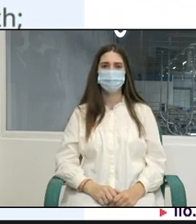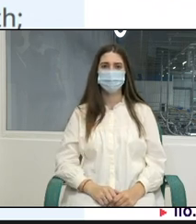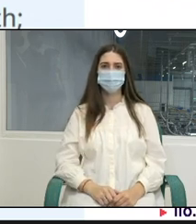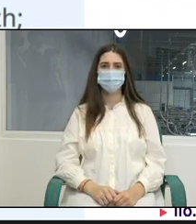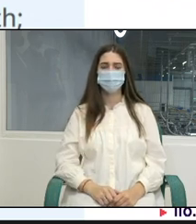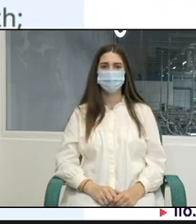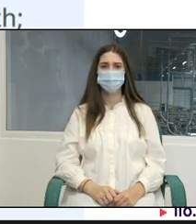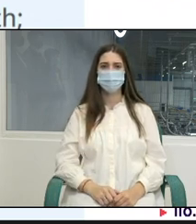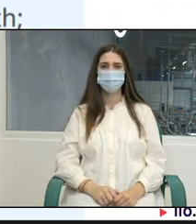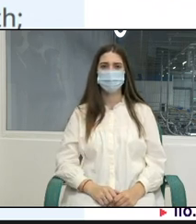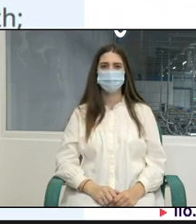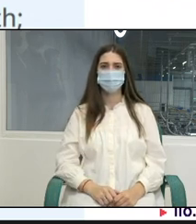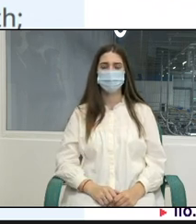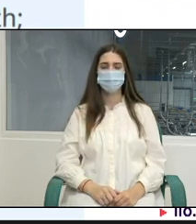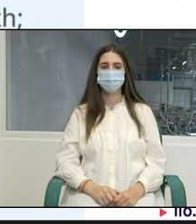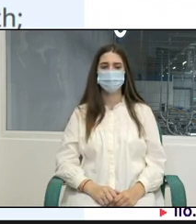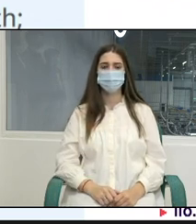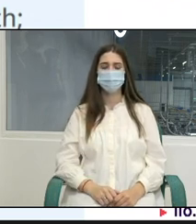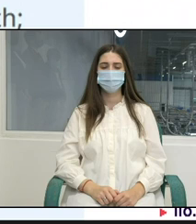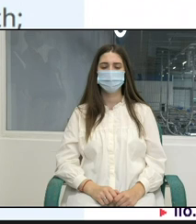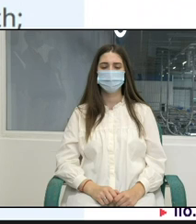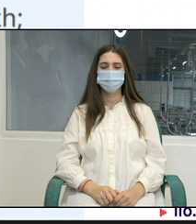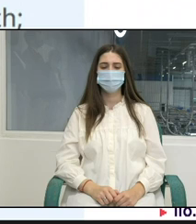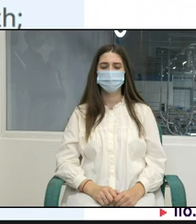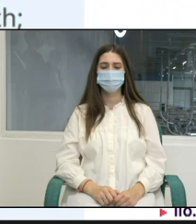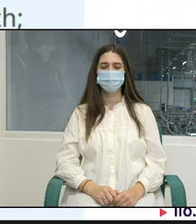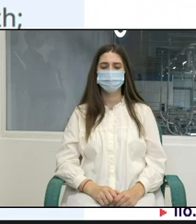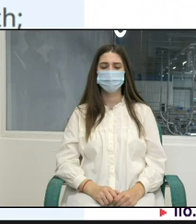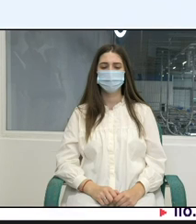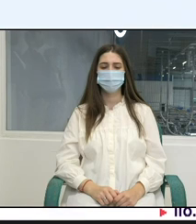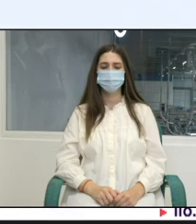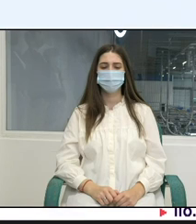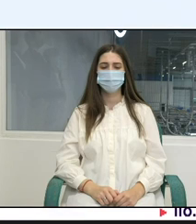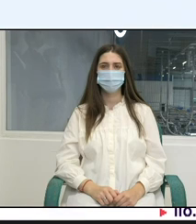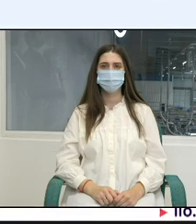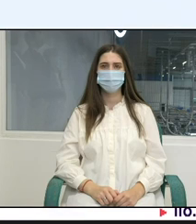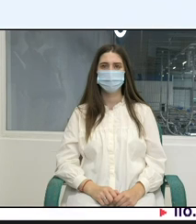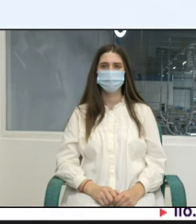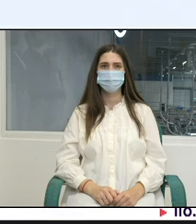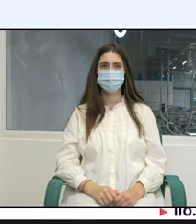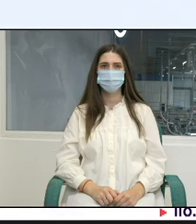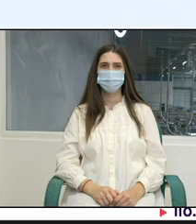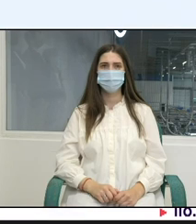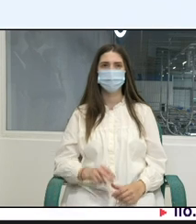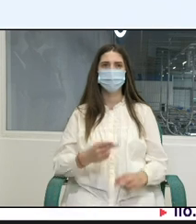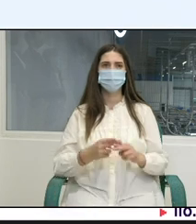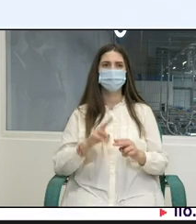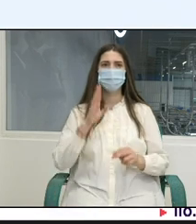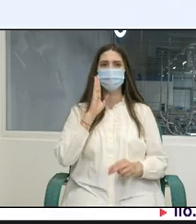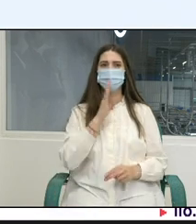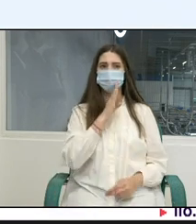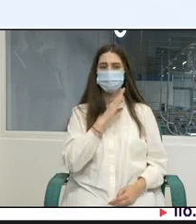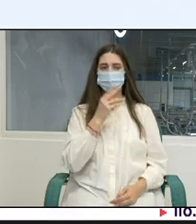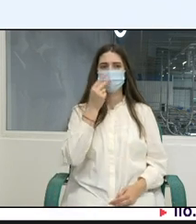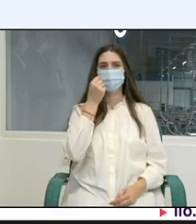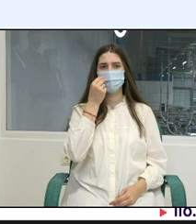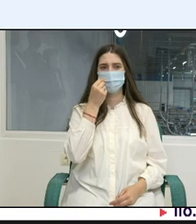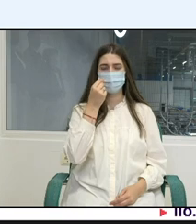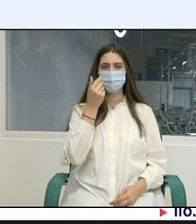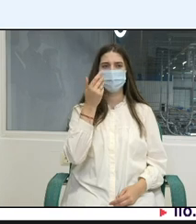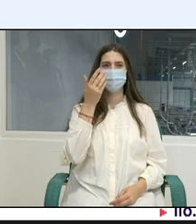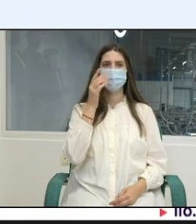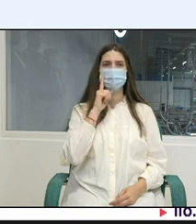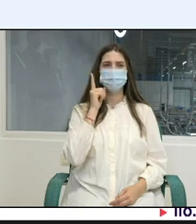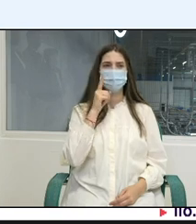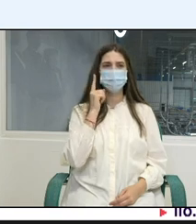contribuie pe termen lung la îmbunătățirea capacității de inserție a femeilor și bărbaților tineri de Republica Moldova